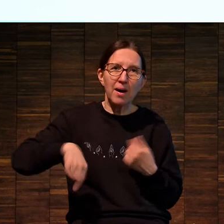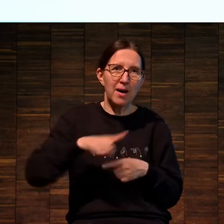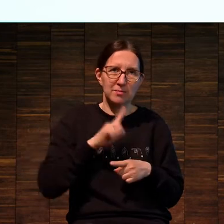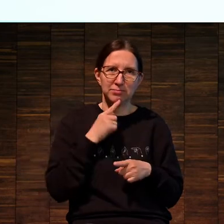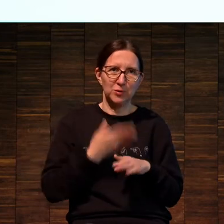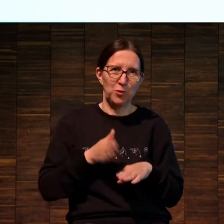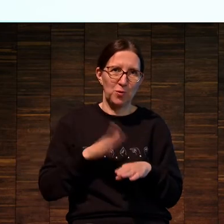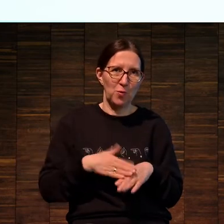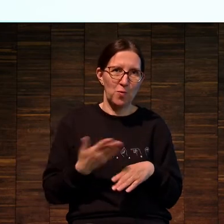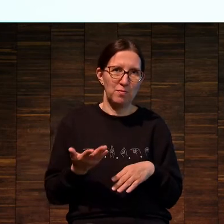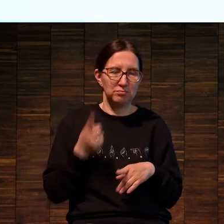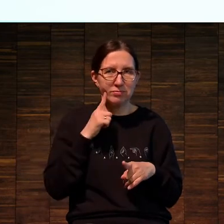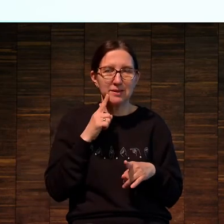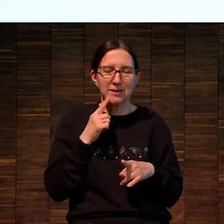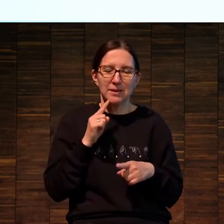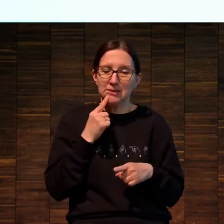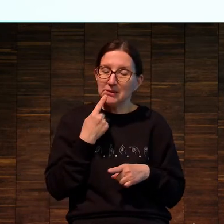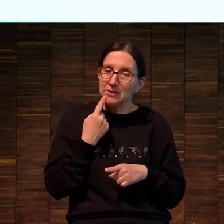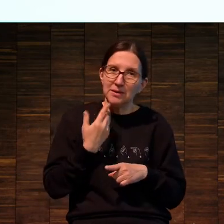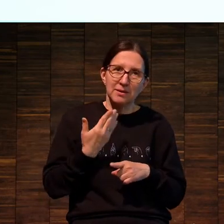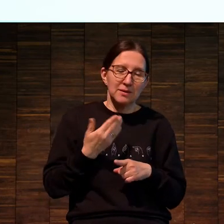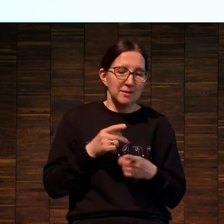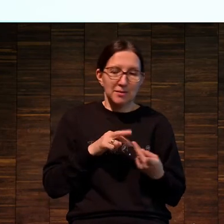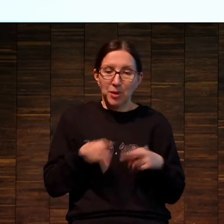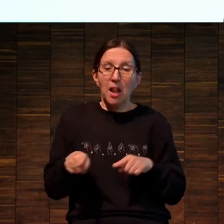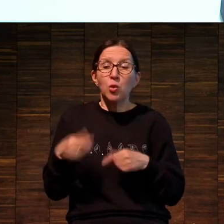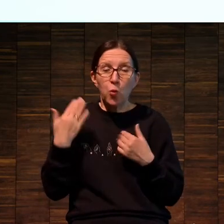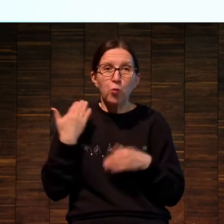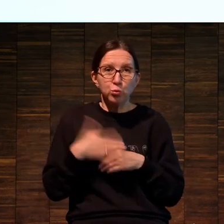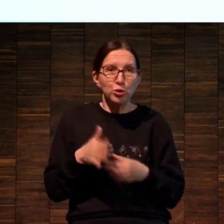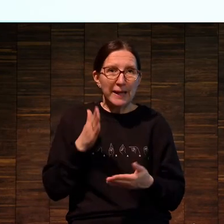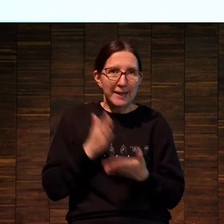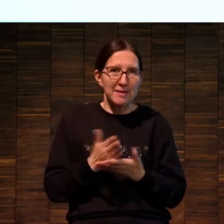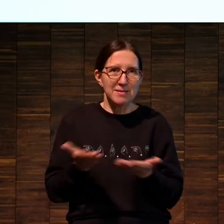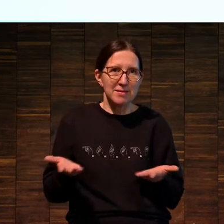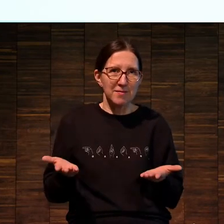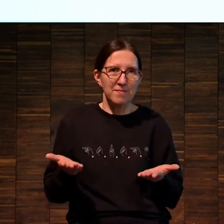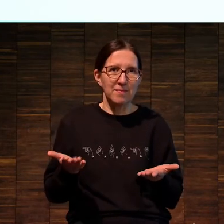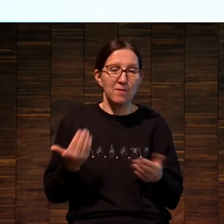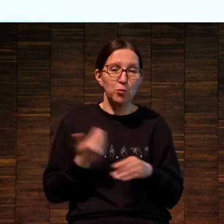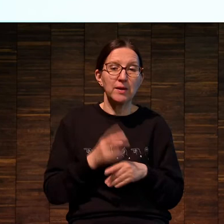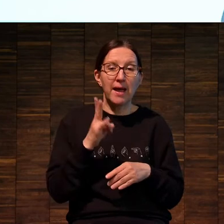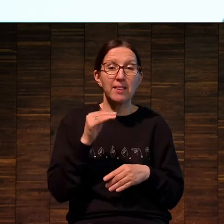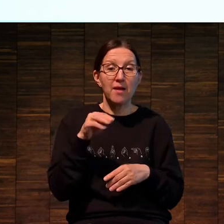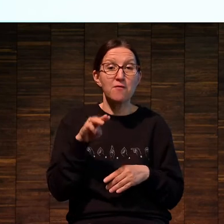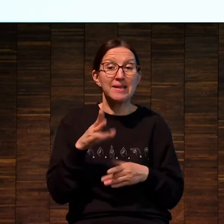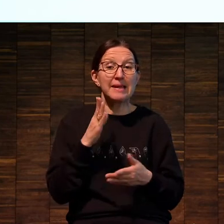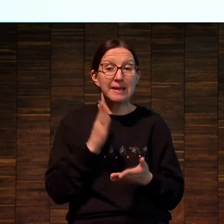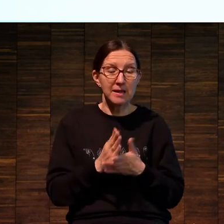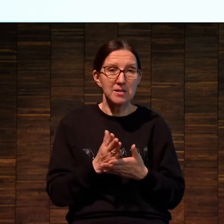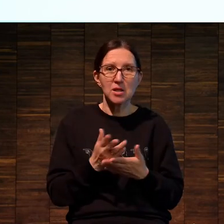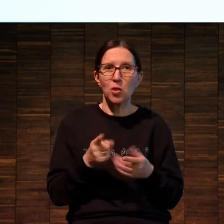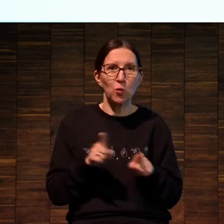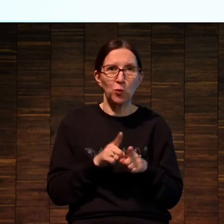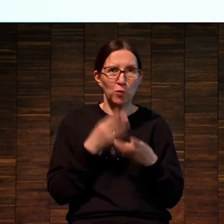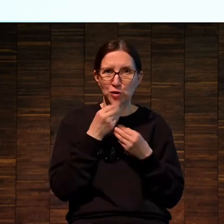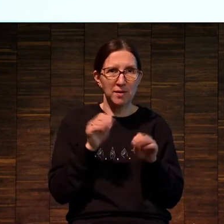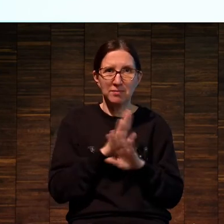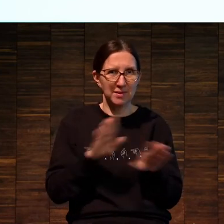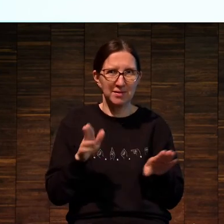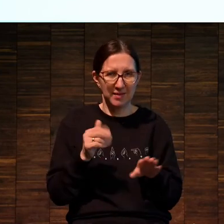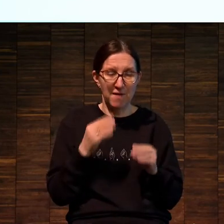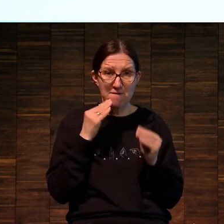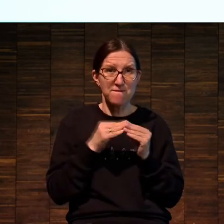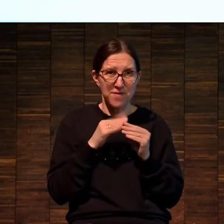это с трудом, со скрипом воспринимаем. Но она есть, эта другая парадигма. где-то вот... NFT есть, и значит, это тоже есть. Но оно не уйдет. Это никакое